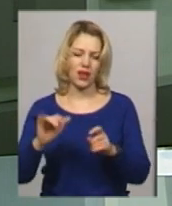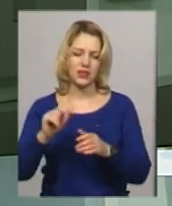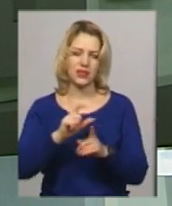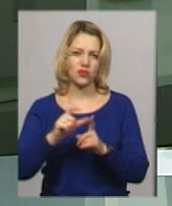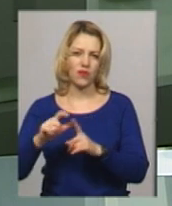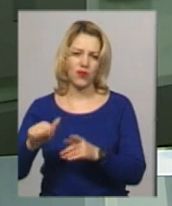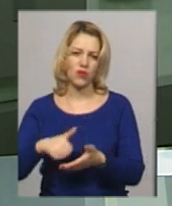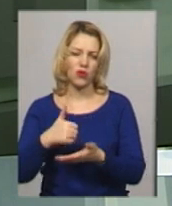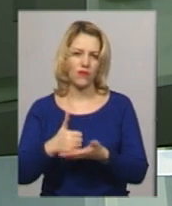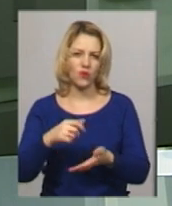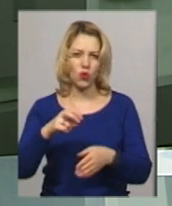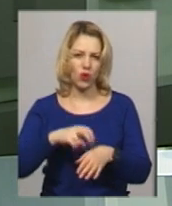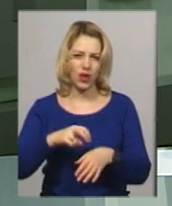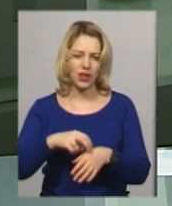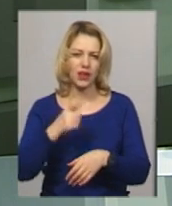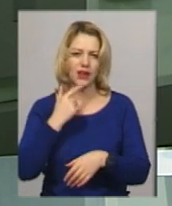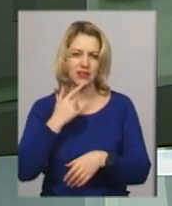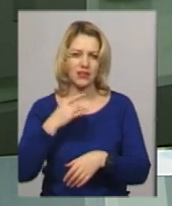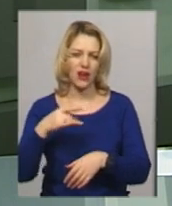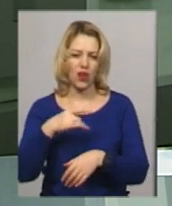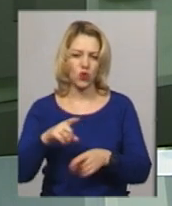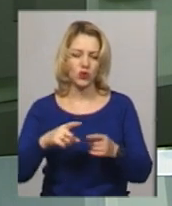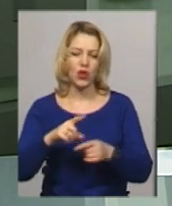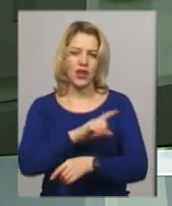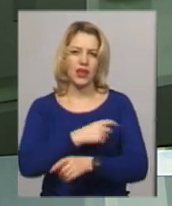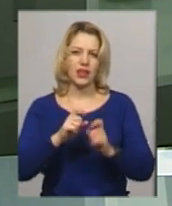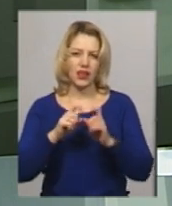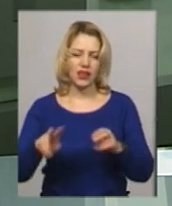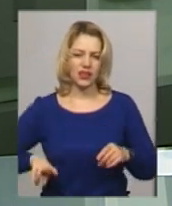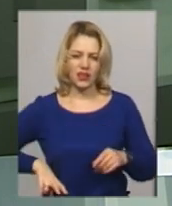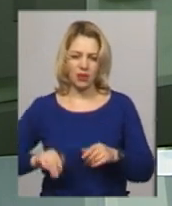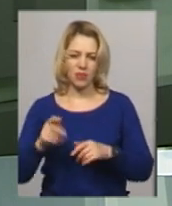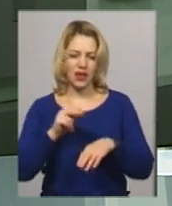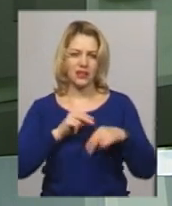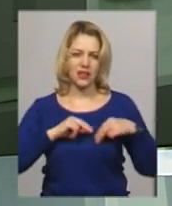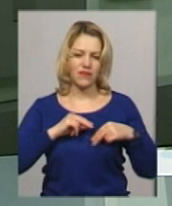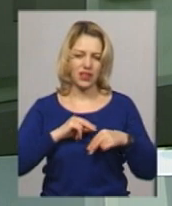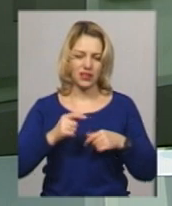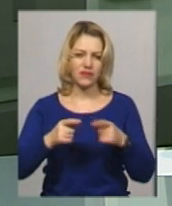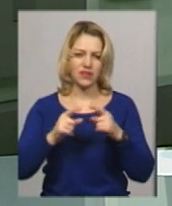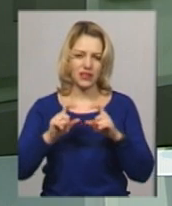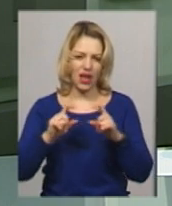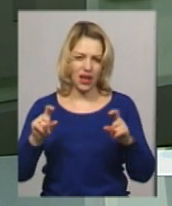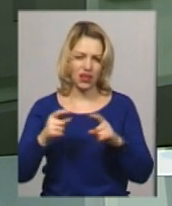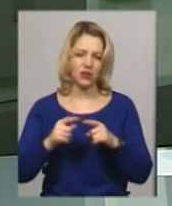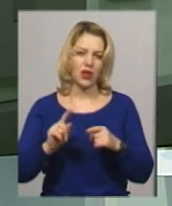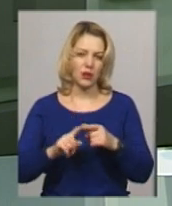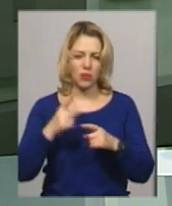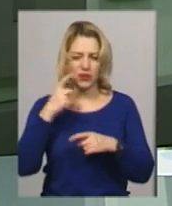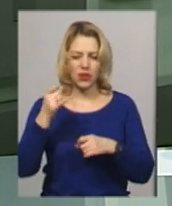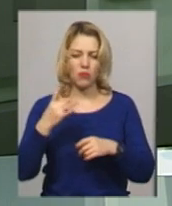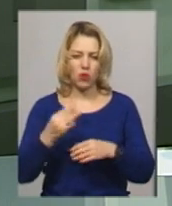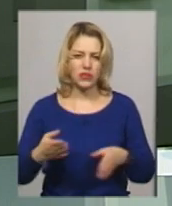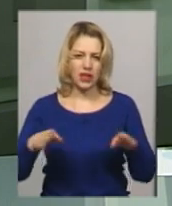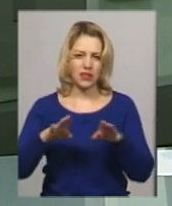Красильівської Центральної районної лікарні Дениса Дудко, дирекцію та працівників закладу попередили про закриття відділення. Як